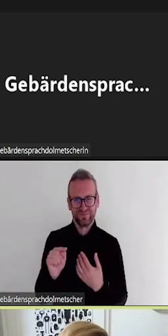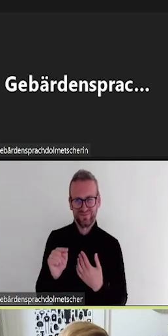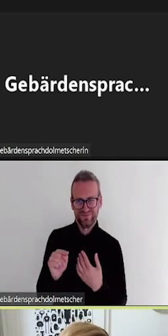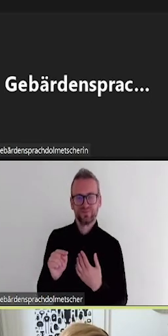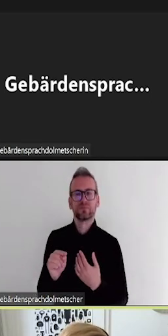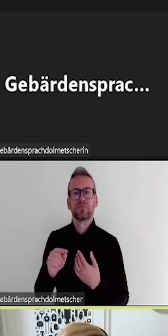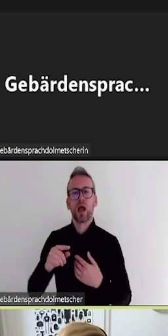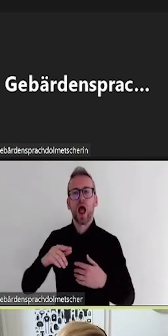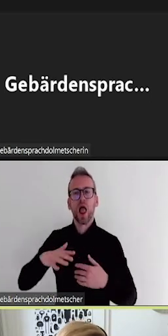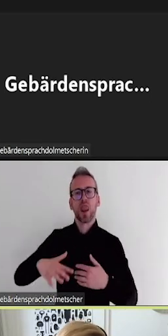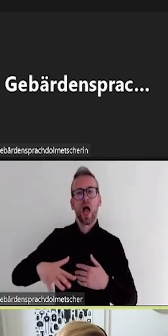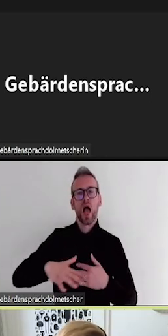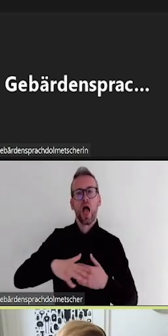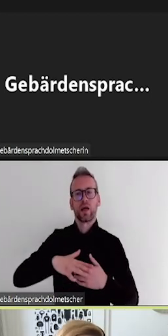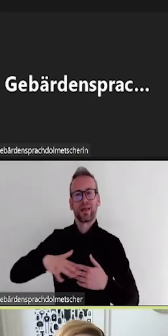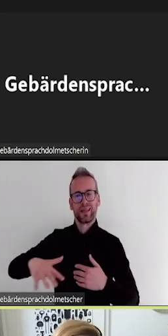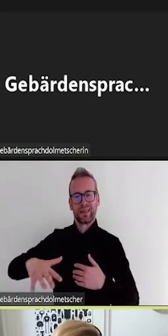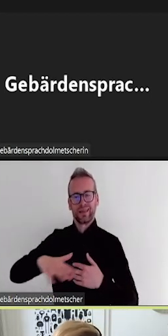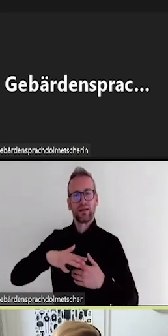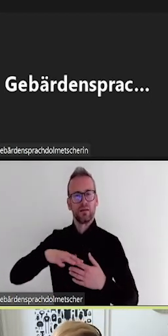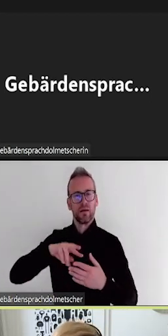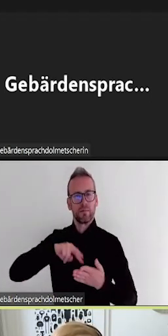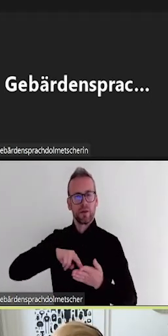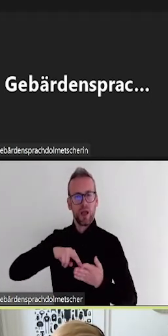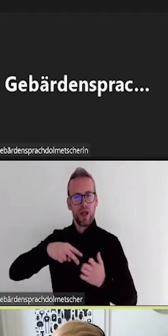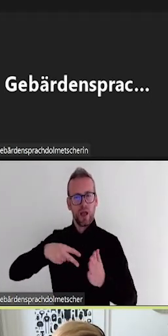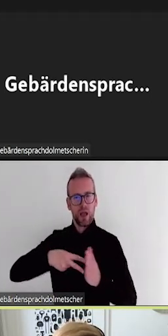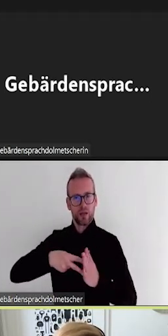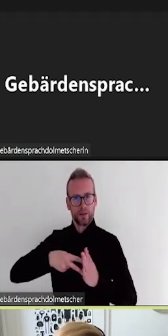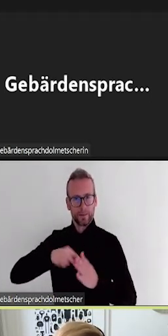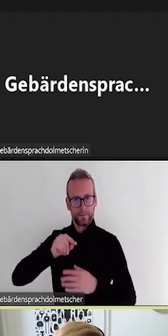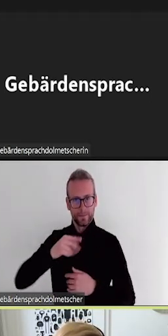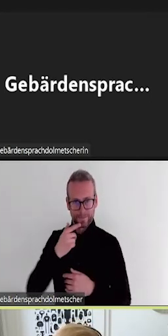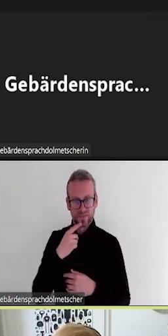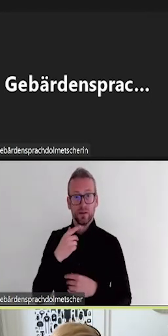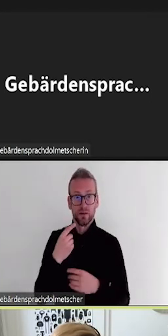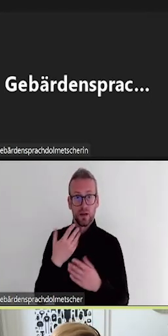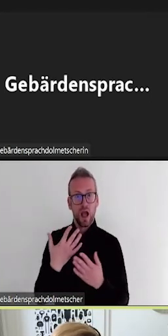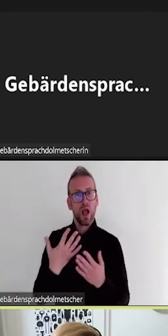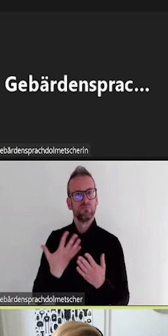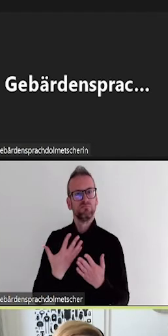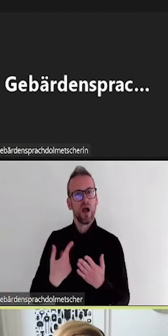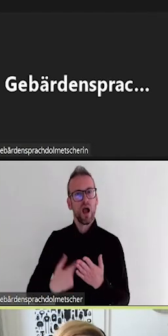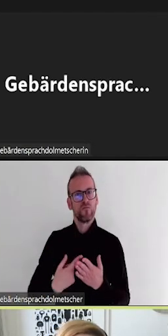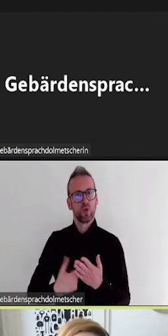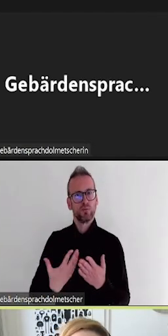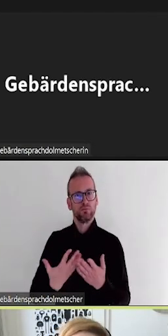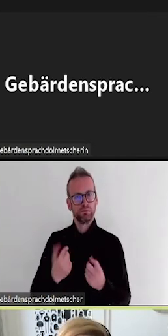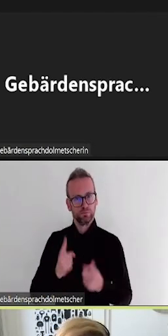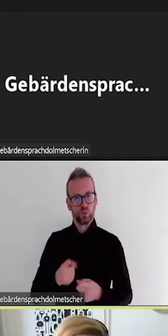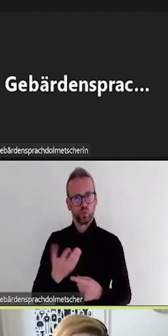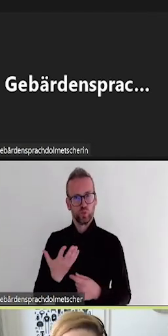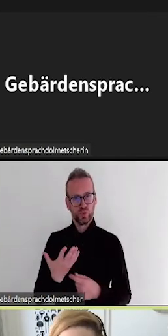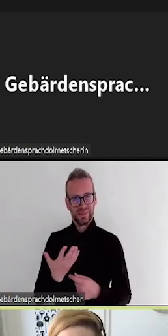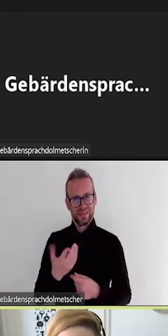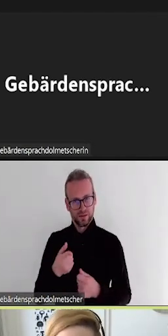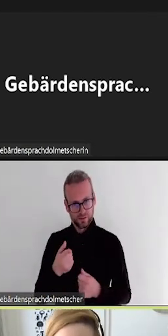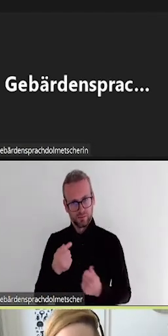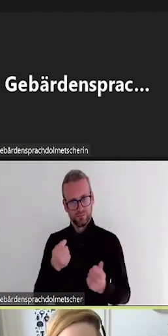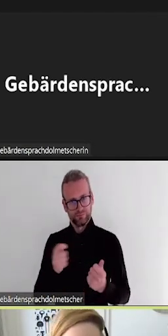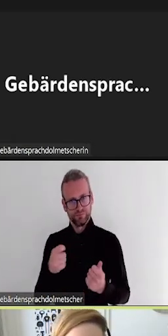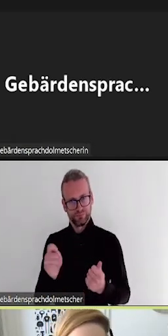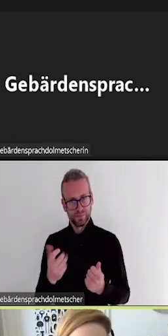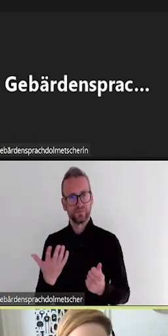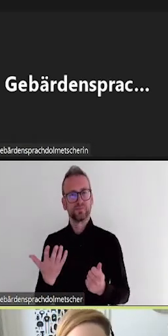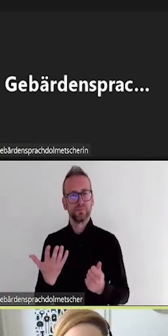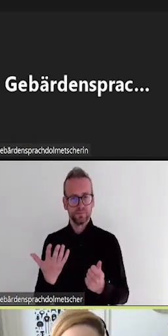Für den Hintergrund ist es wichtig, dass es seit 2011 am Geografischen Institut das Studienprojekt Campus GIS gab. Also GIS ist